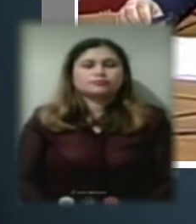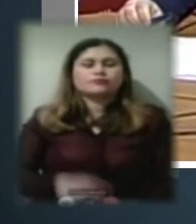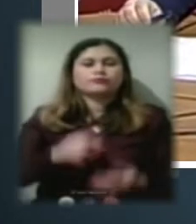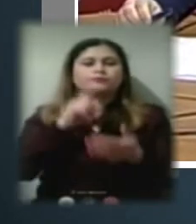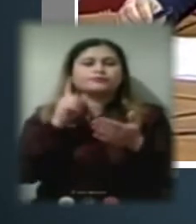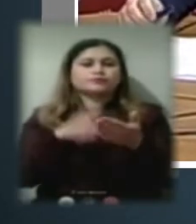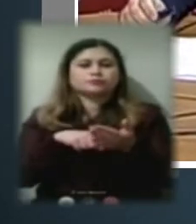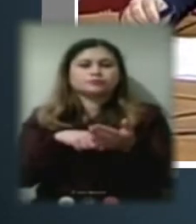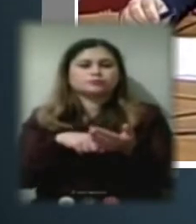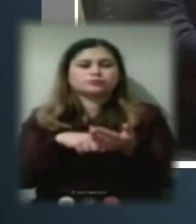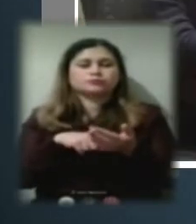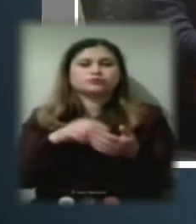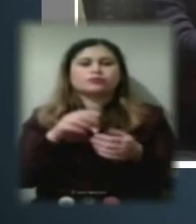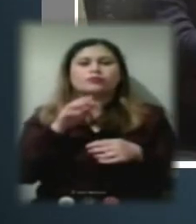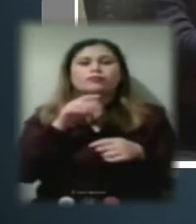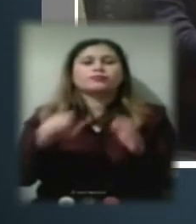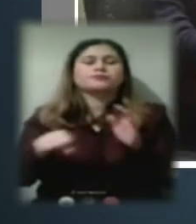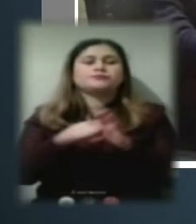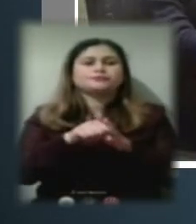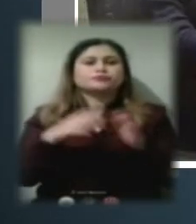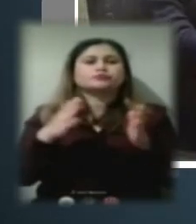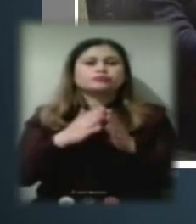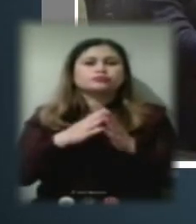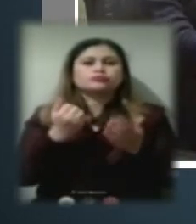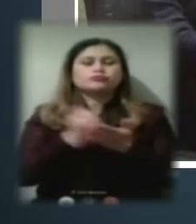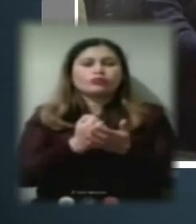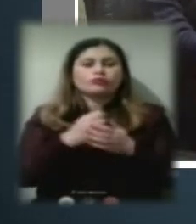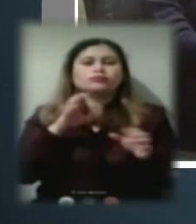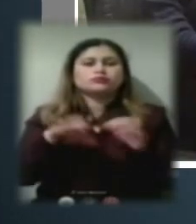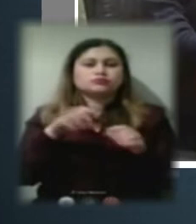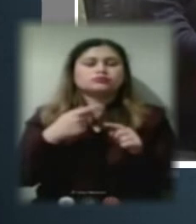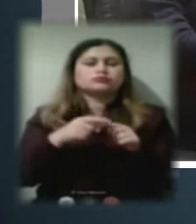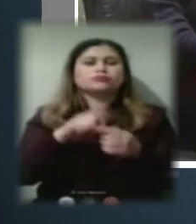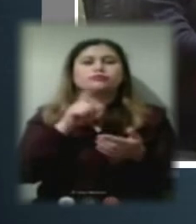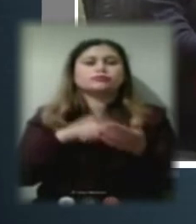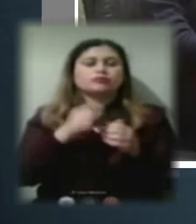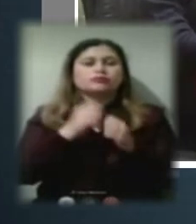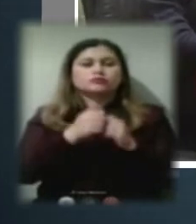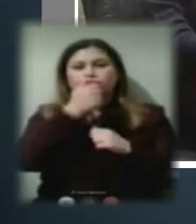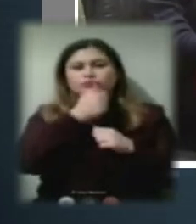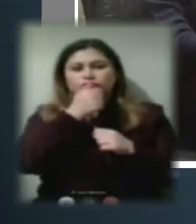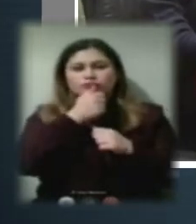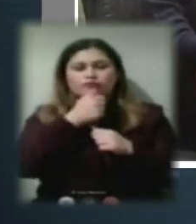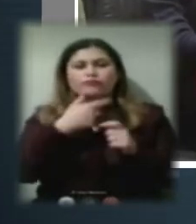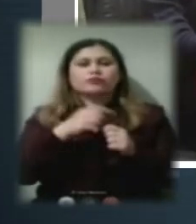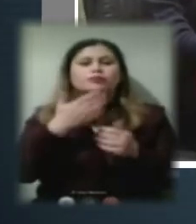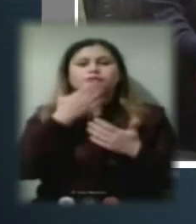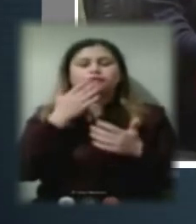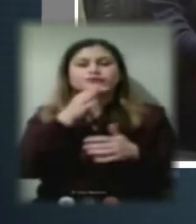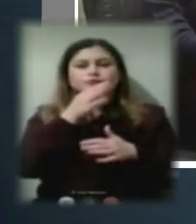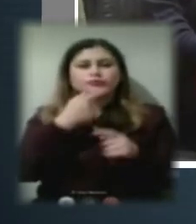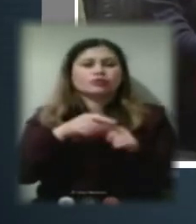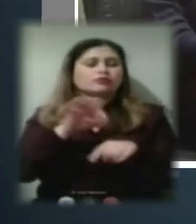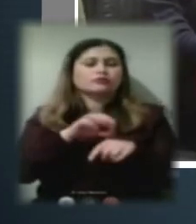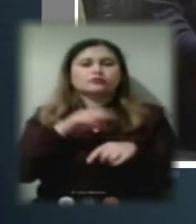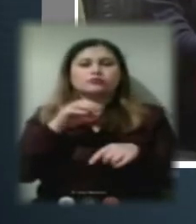Питання своєчасного підключення будинків до опалення – це питання, що річ не стає. Останнім часом це дуже болюча тема, вона